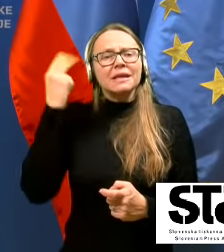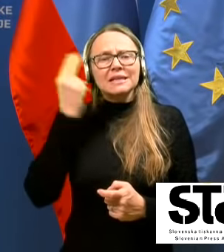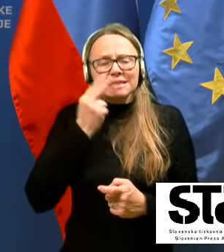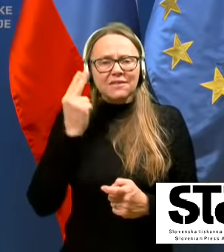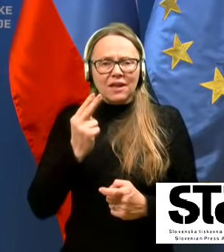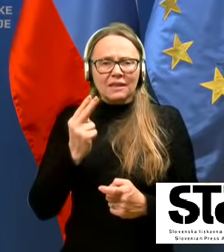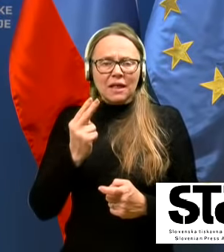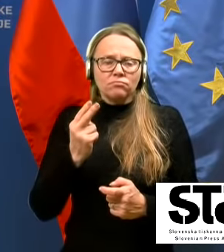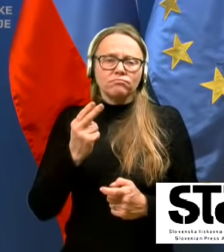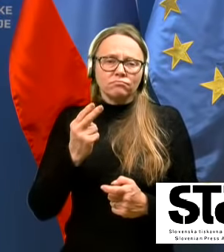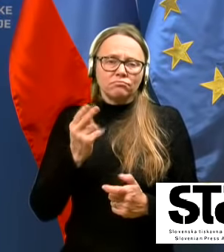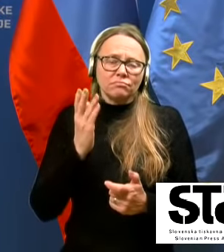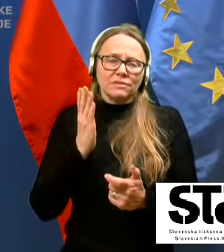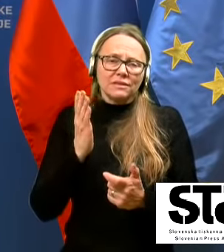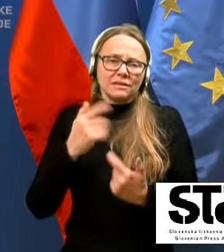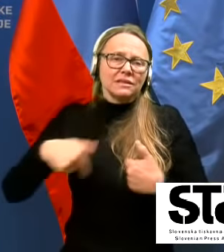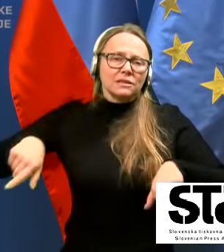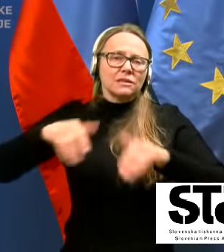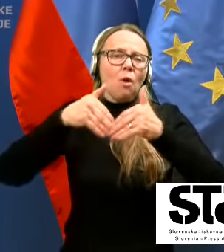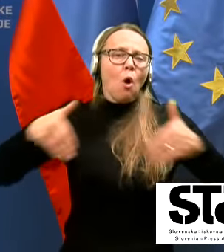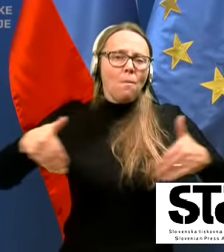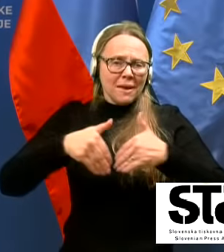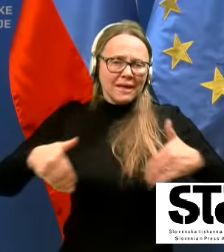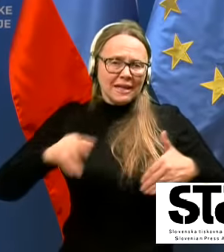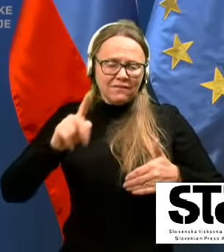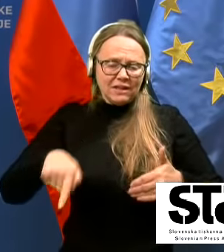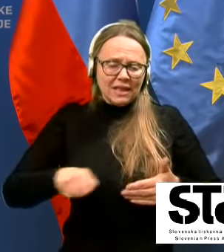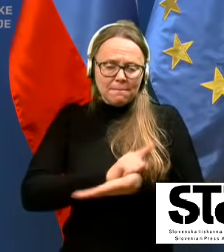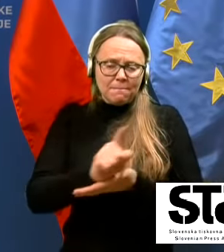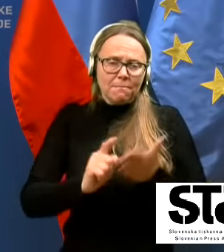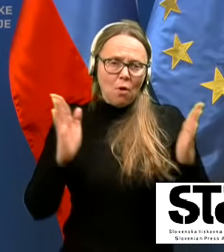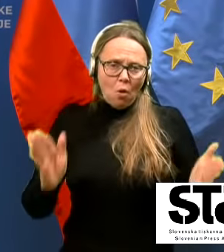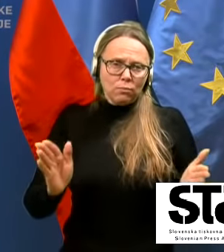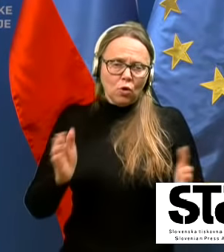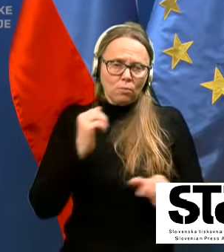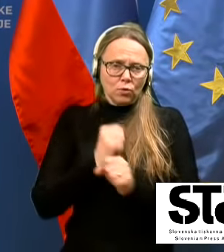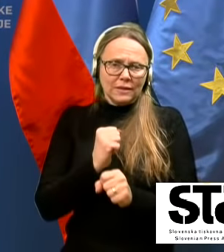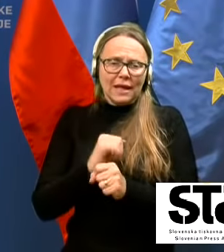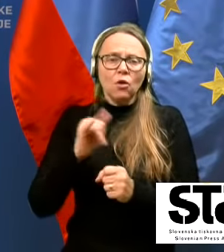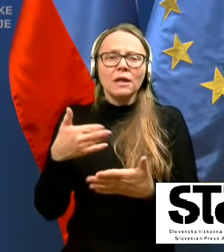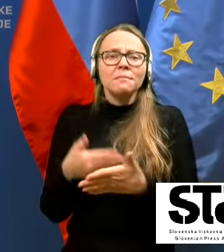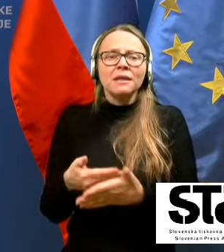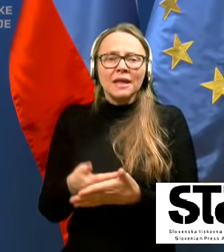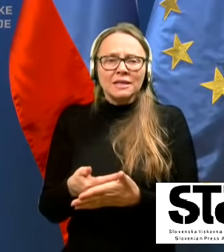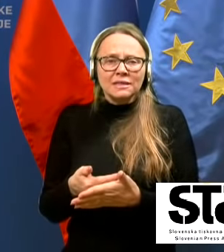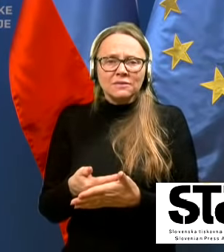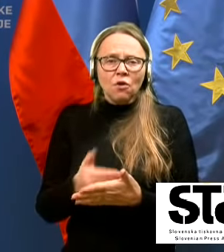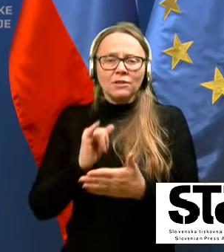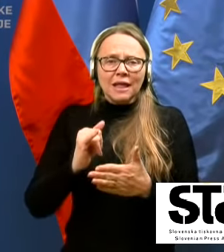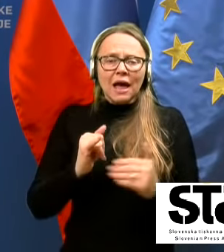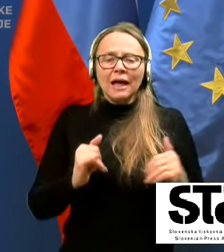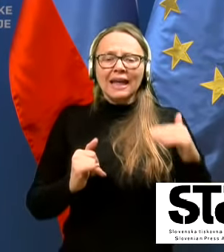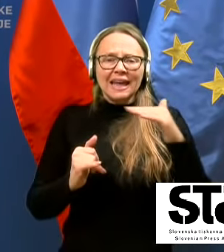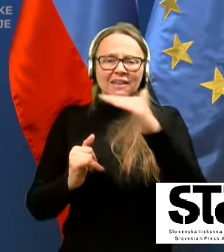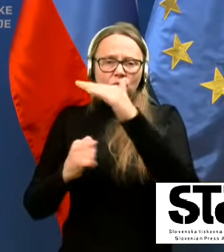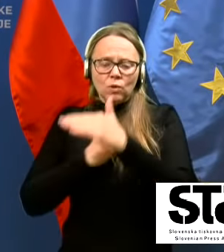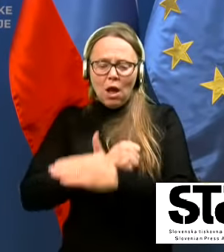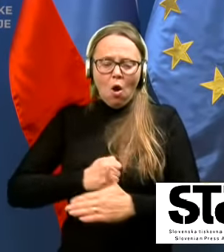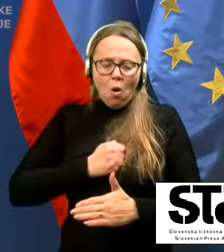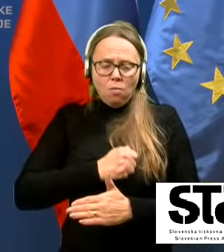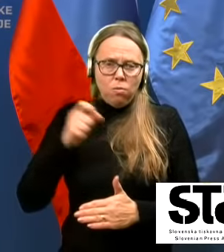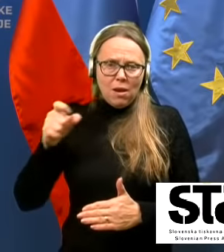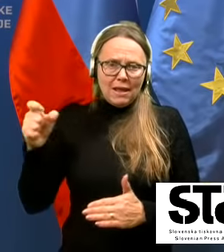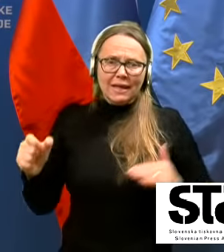smo jim omejili že v tem obdobju delo. Je pa dejstvo, seveda, da krivulja obolelih